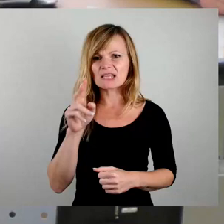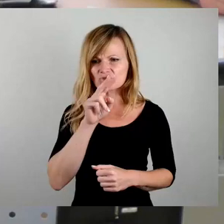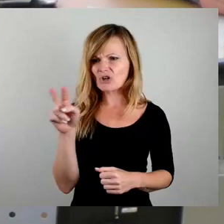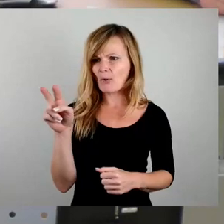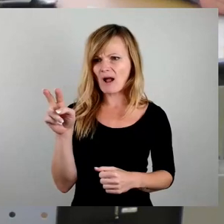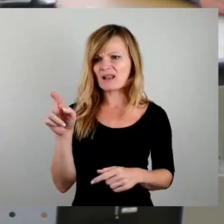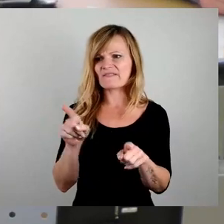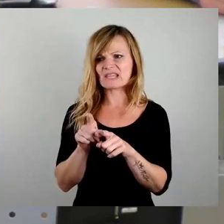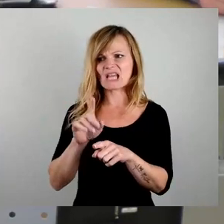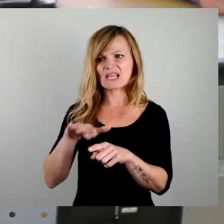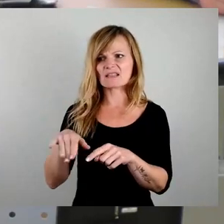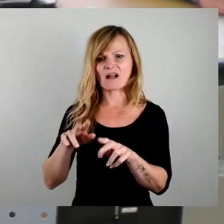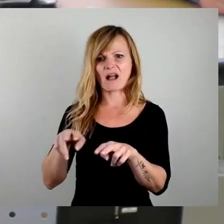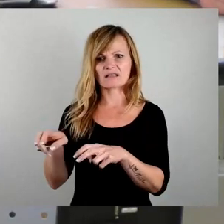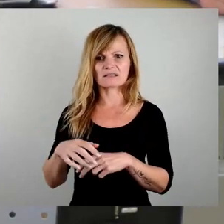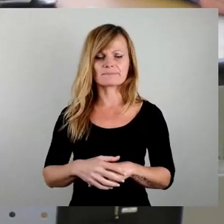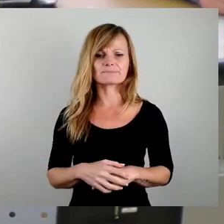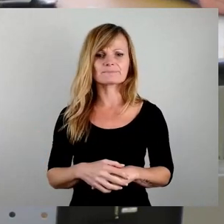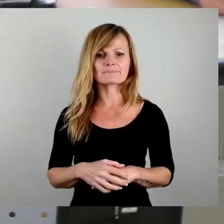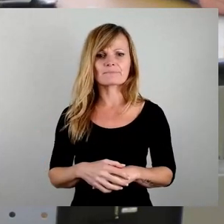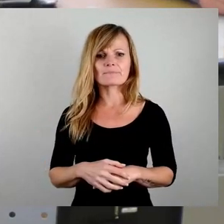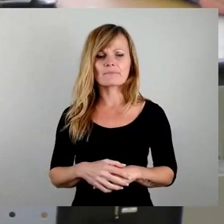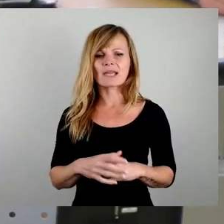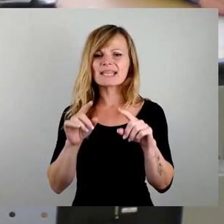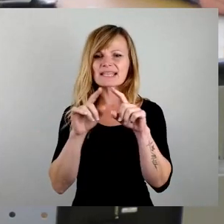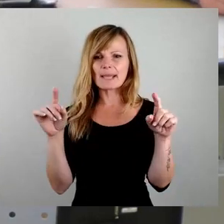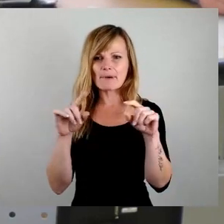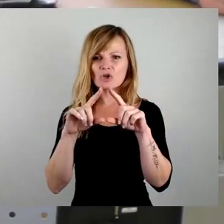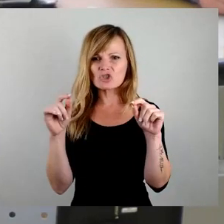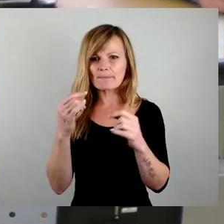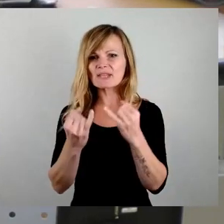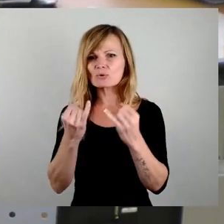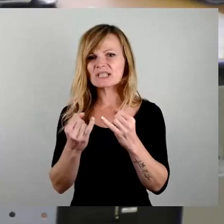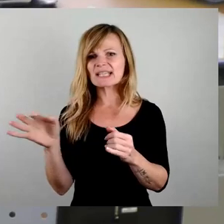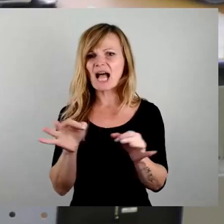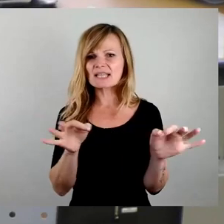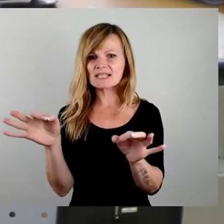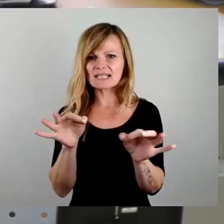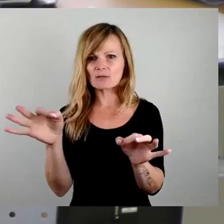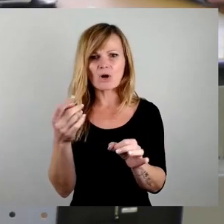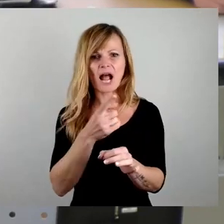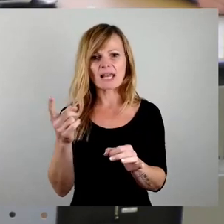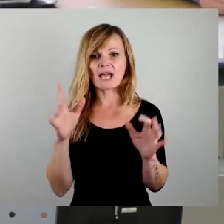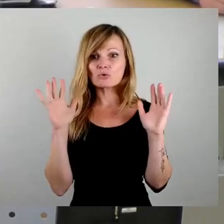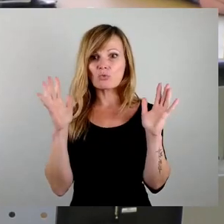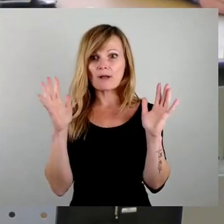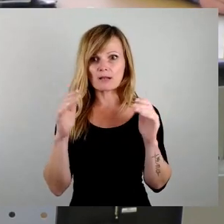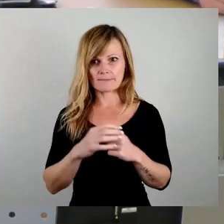dieses Thema Chip-Industrieansiedlung haben eigentlich alle gejubelt. Und wenn man hört, dass es